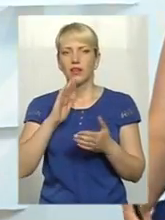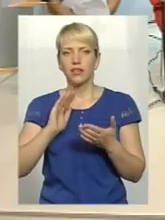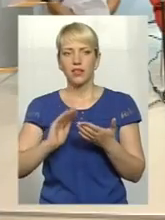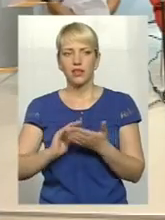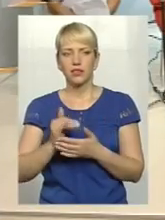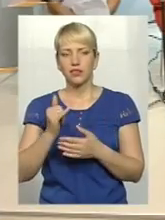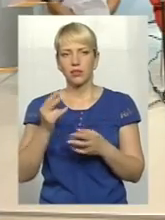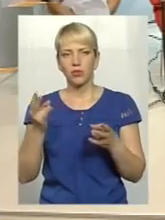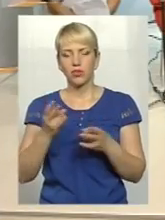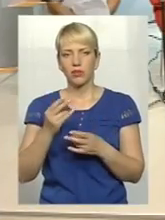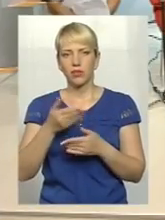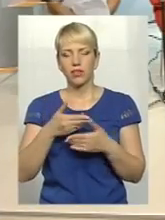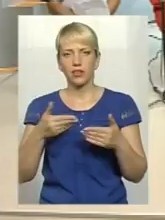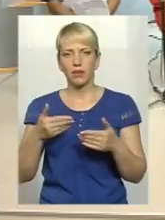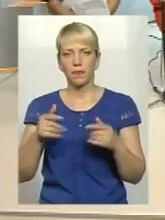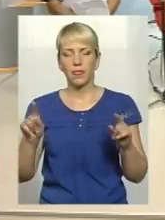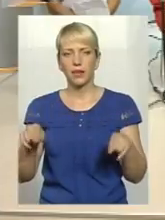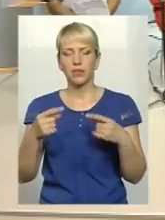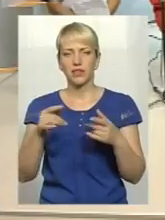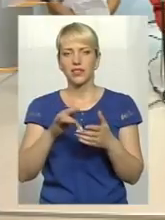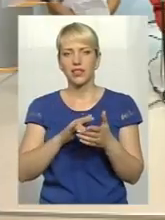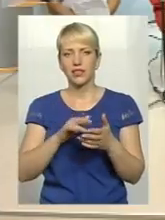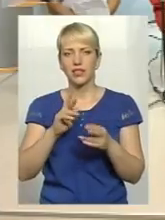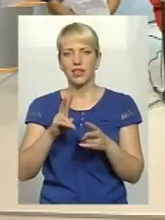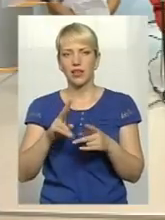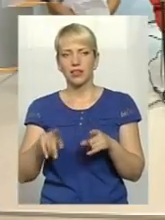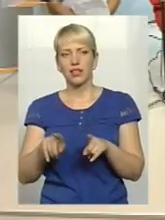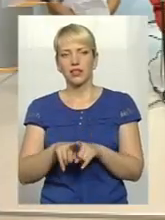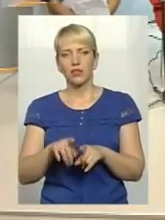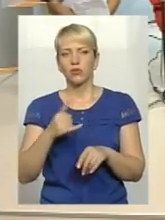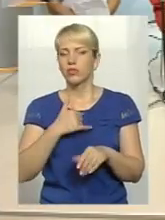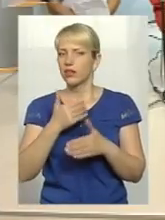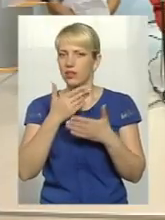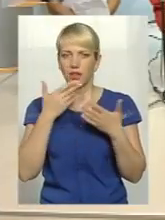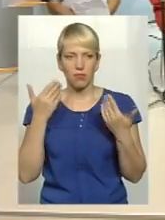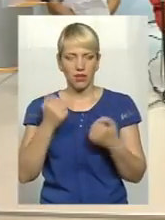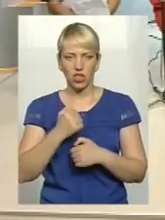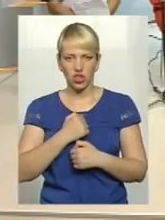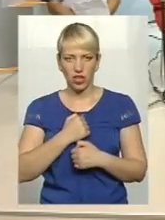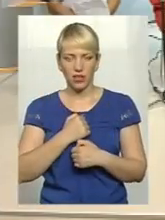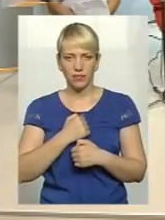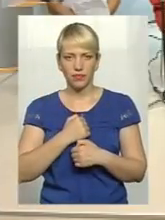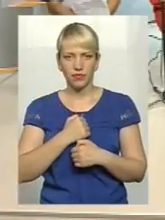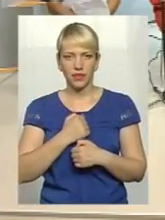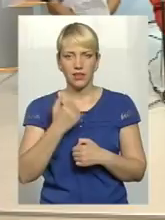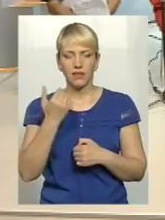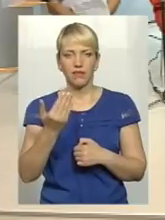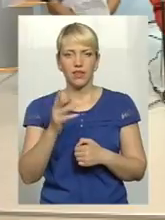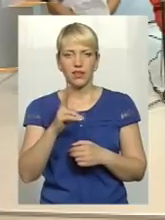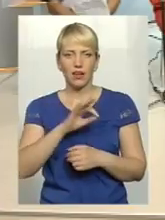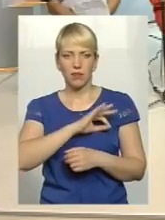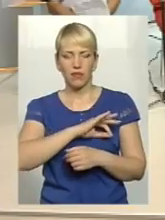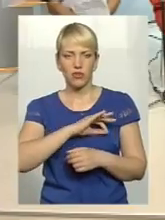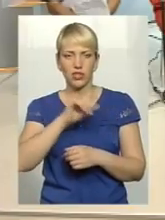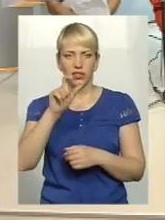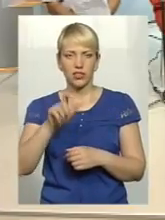якісних, потрібних нам реабілітаційних центрів, як такових, в нас немає, на жаль. От ви, як правозахисник,